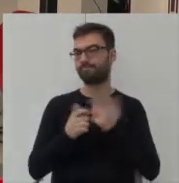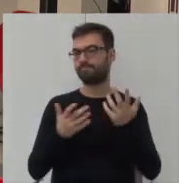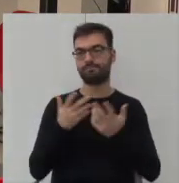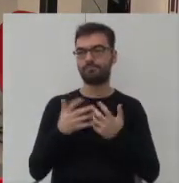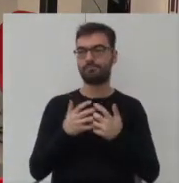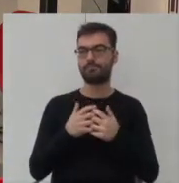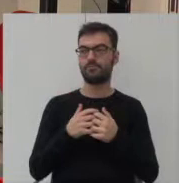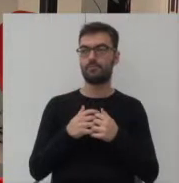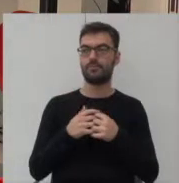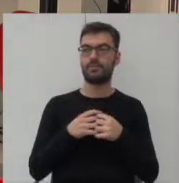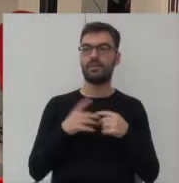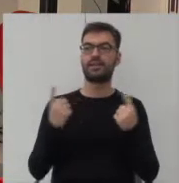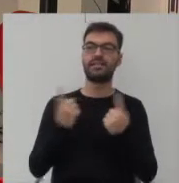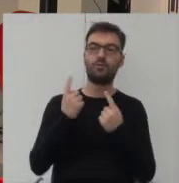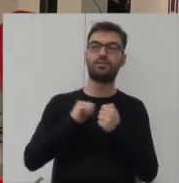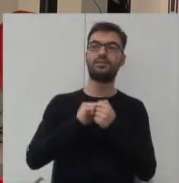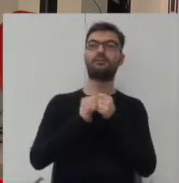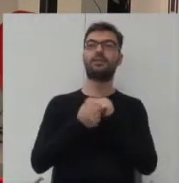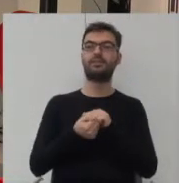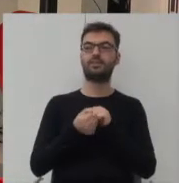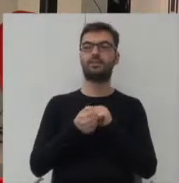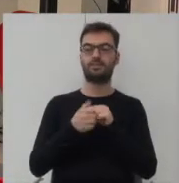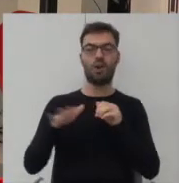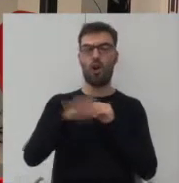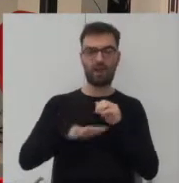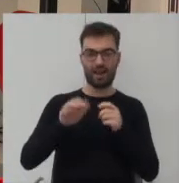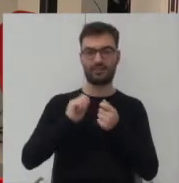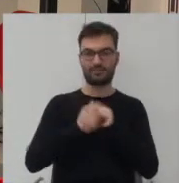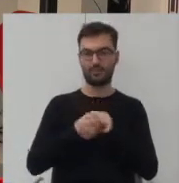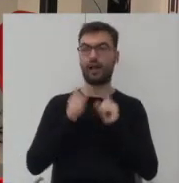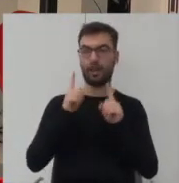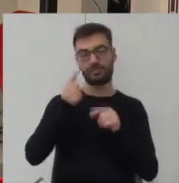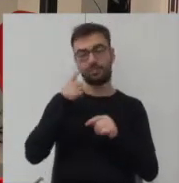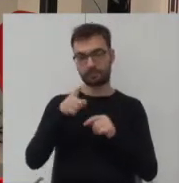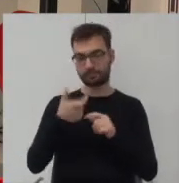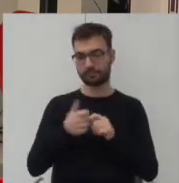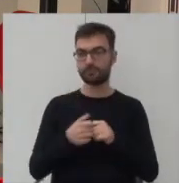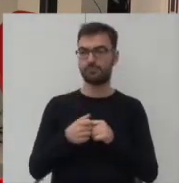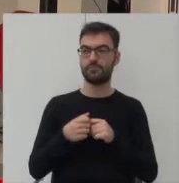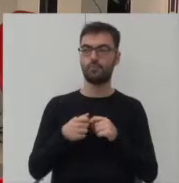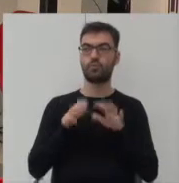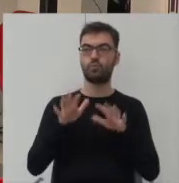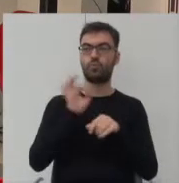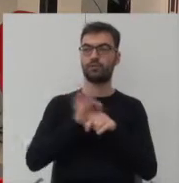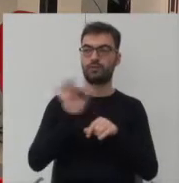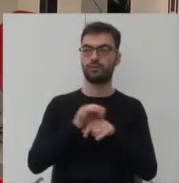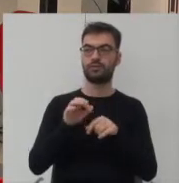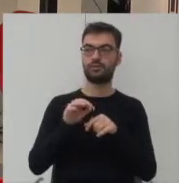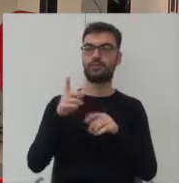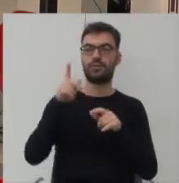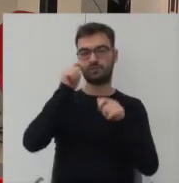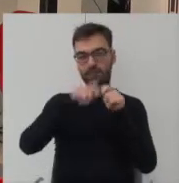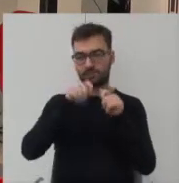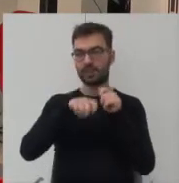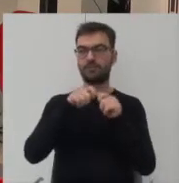zjawiska na skali lokalnej, ale zwróćcie Państwo uwagę, że bardzo wiele projektów, które są gdzieś testowane